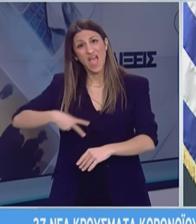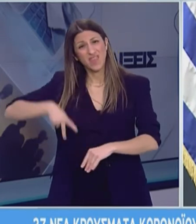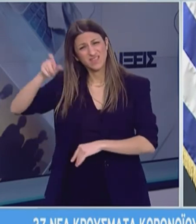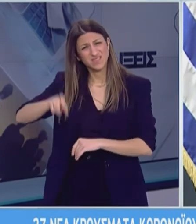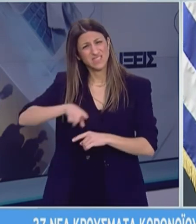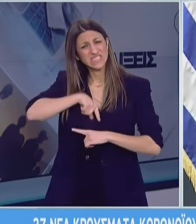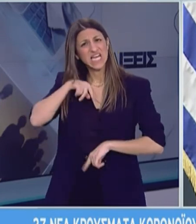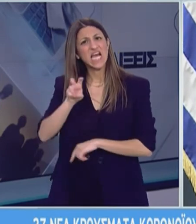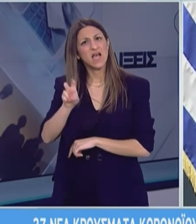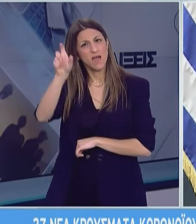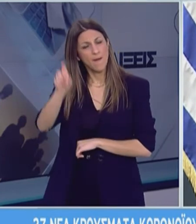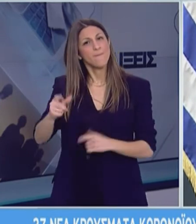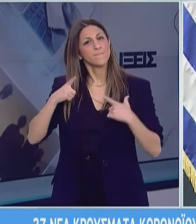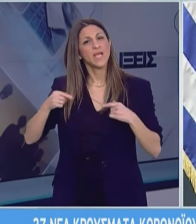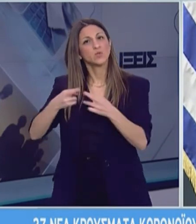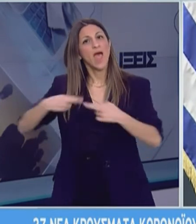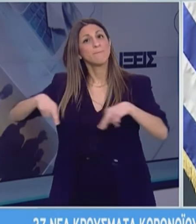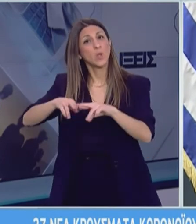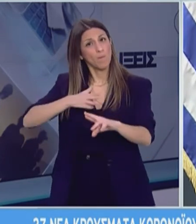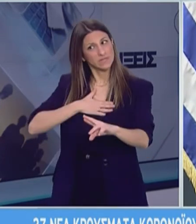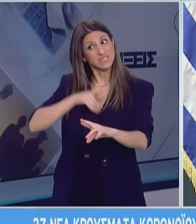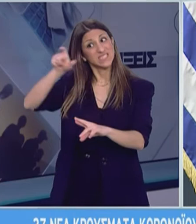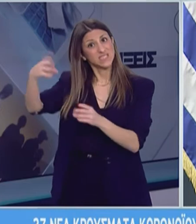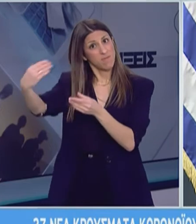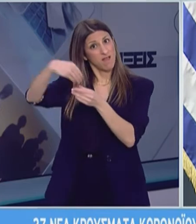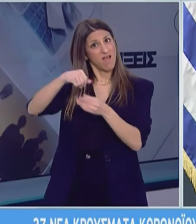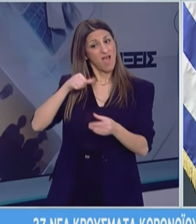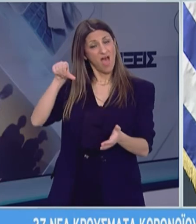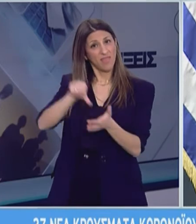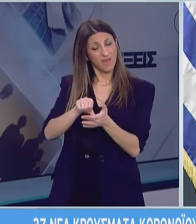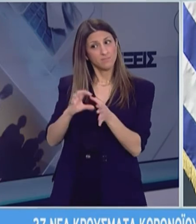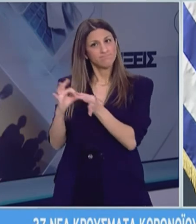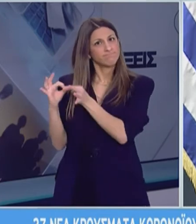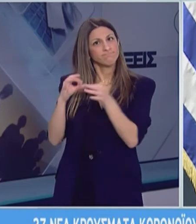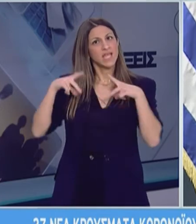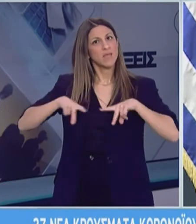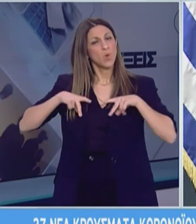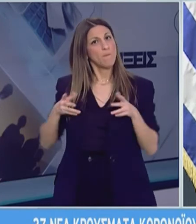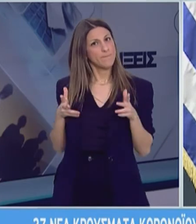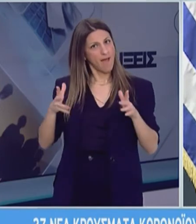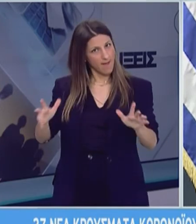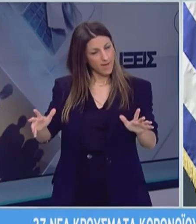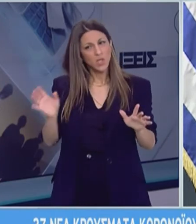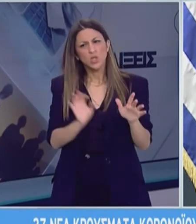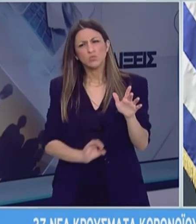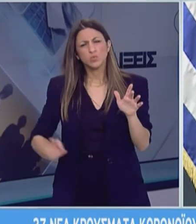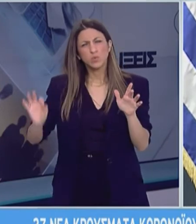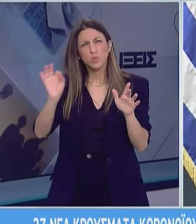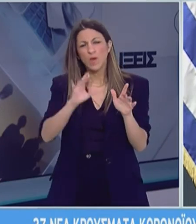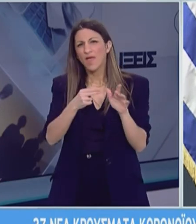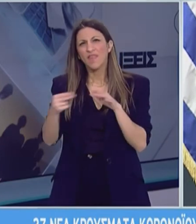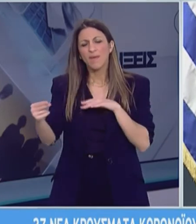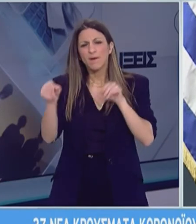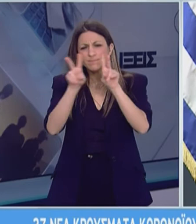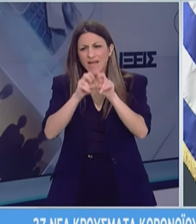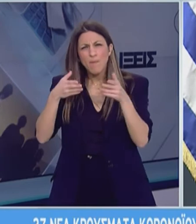Χαρτισχυστοδούλου είναι μέλος και της Επιτροπής Εμπειρογνωμόνων. Ήταν σήμερα στην Αθήνα και συνεργάσκια στενά με τον Υπουργό στην ιστορία